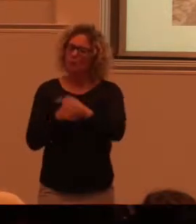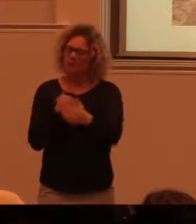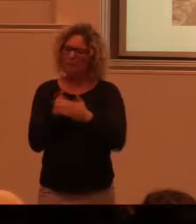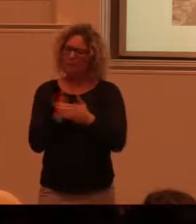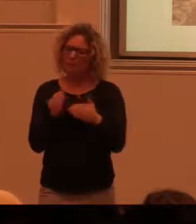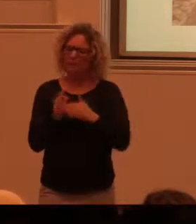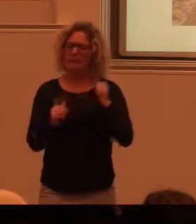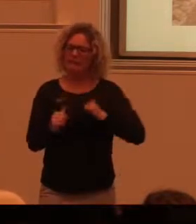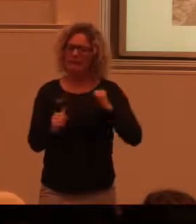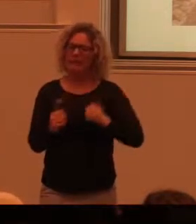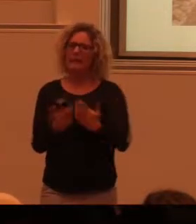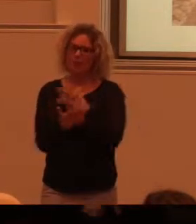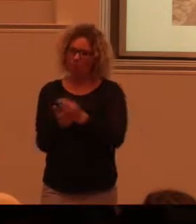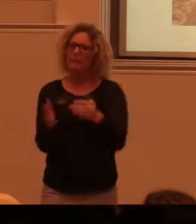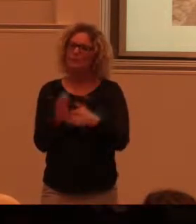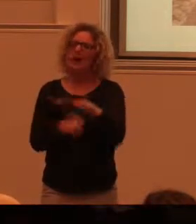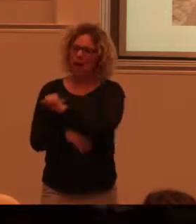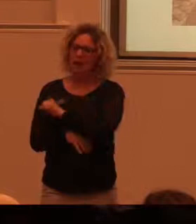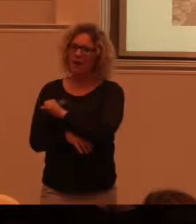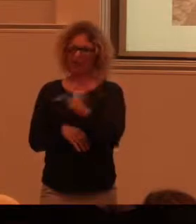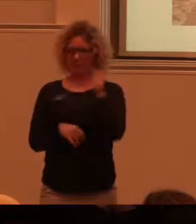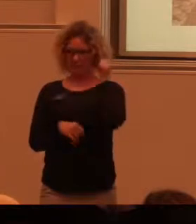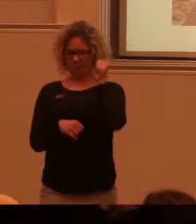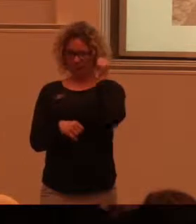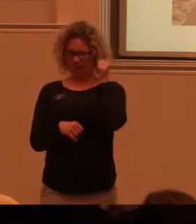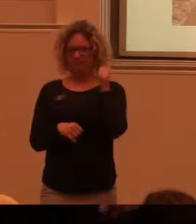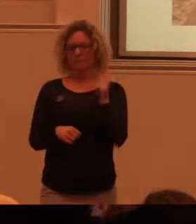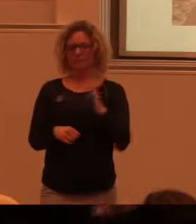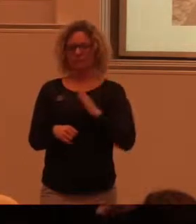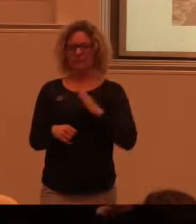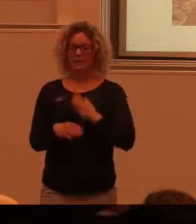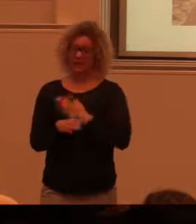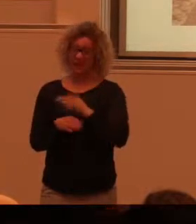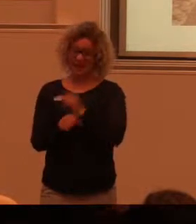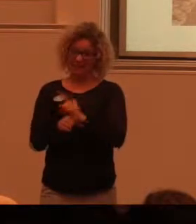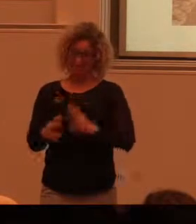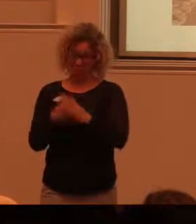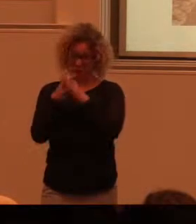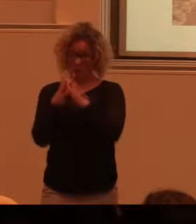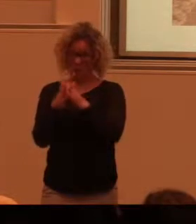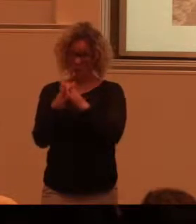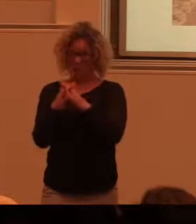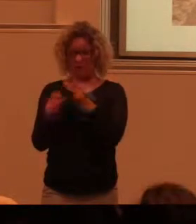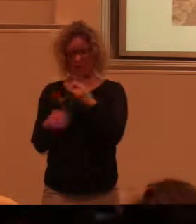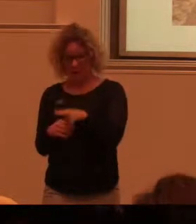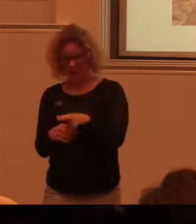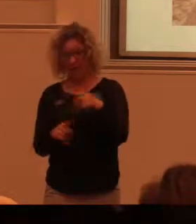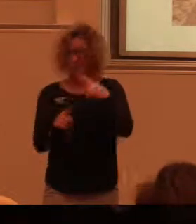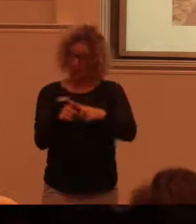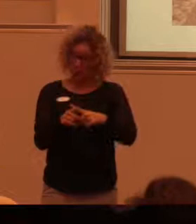tillgängligt landskap åt alla. Där vi då har dels en medeltida kyrkoryn och